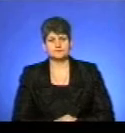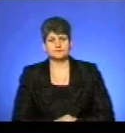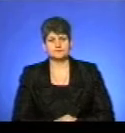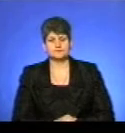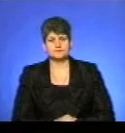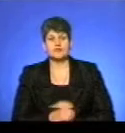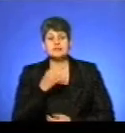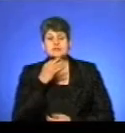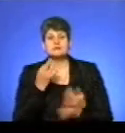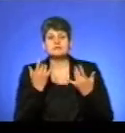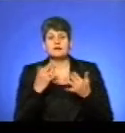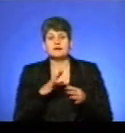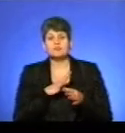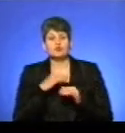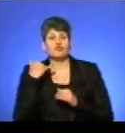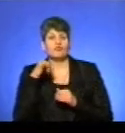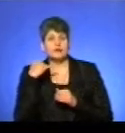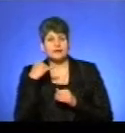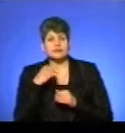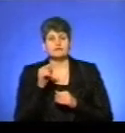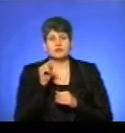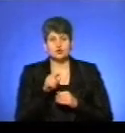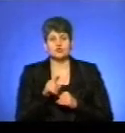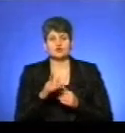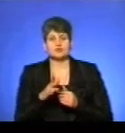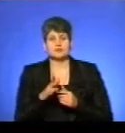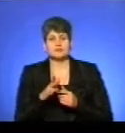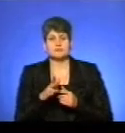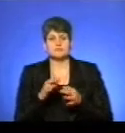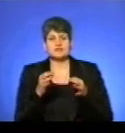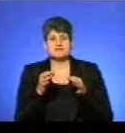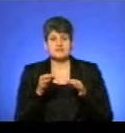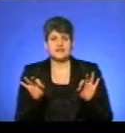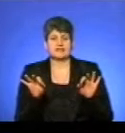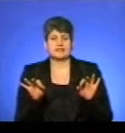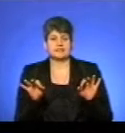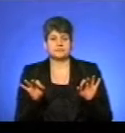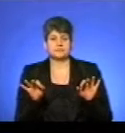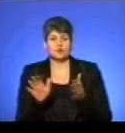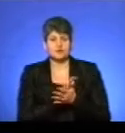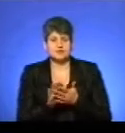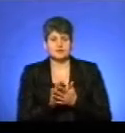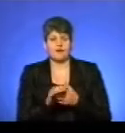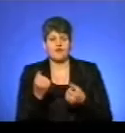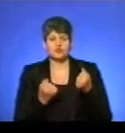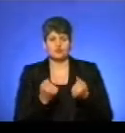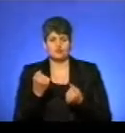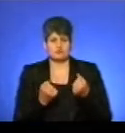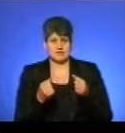Скажіть, скільки було викликів для того, аби звільнити автомобілі з снігової пастики? Ну,